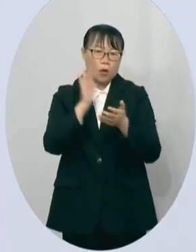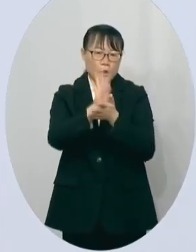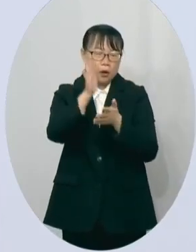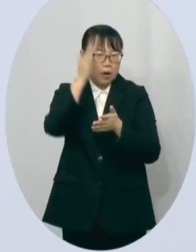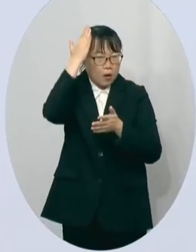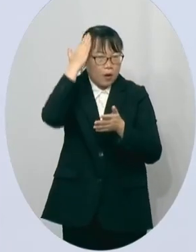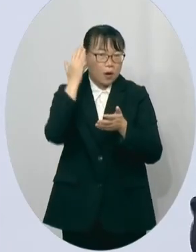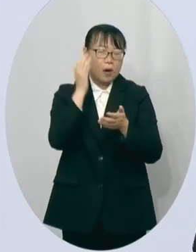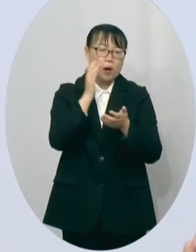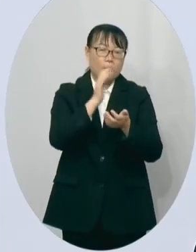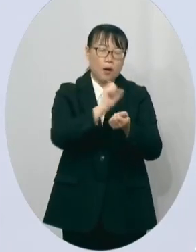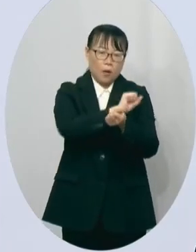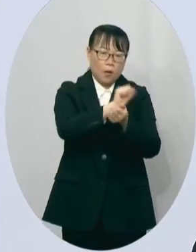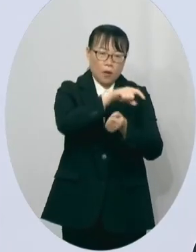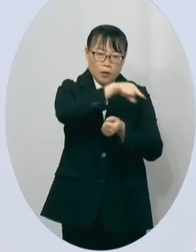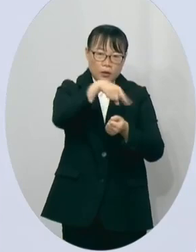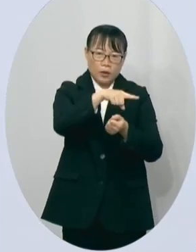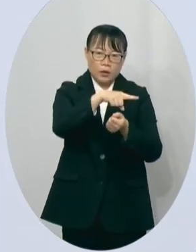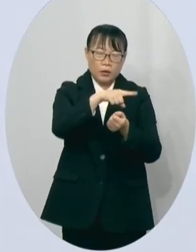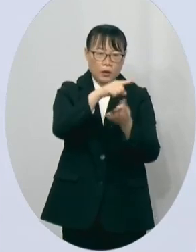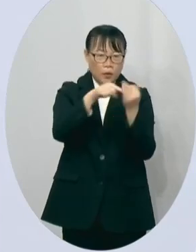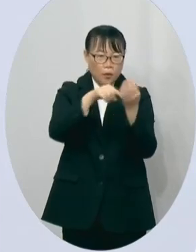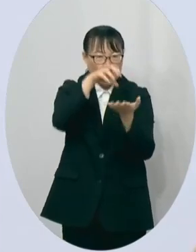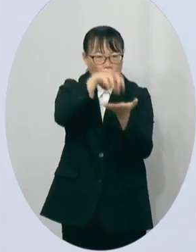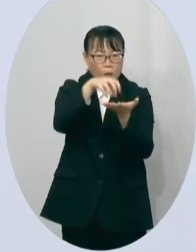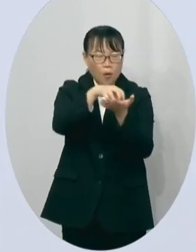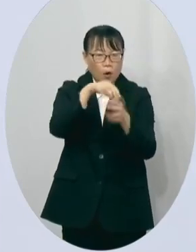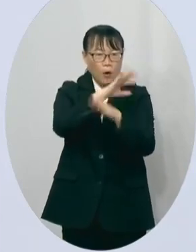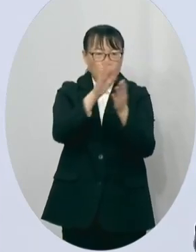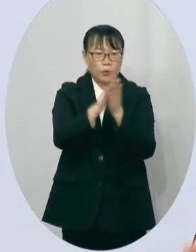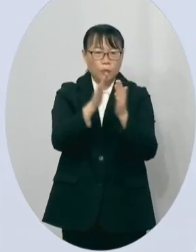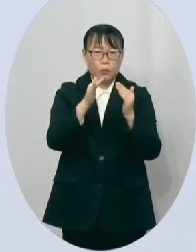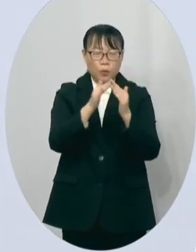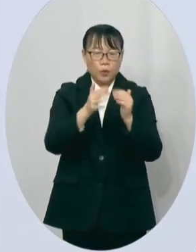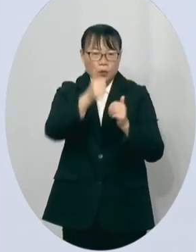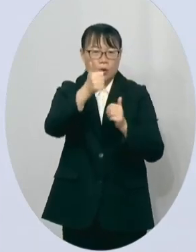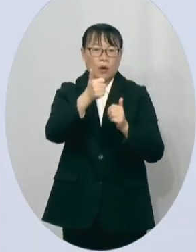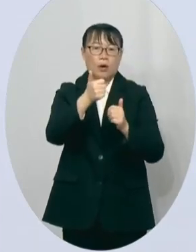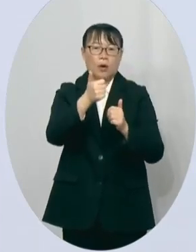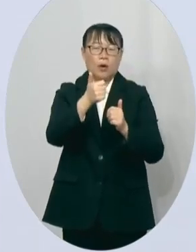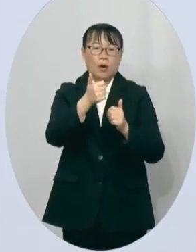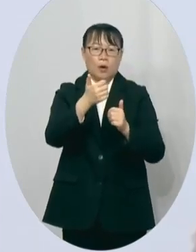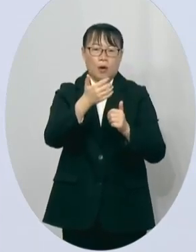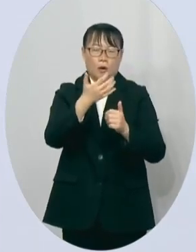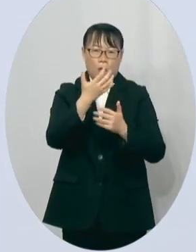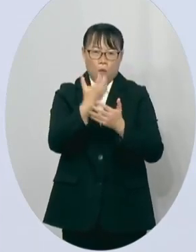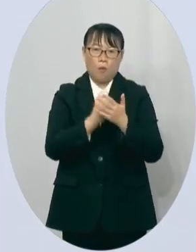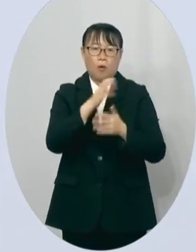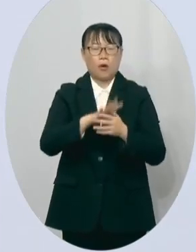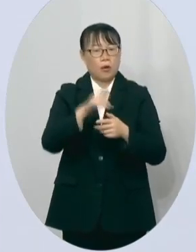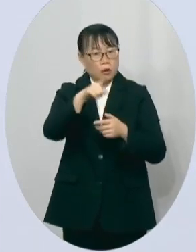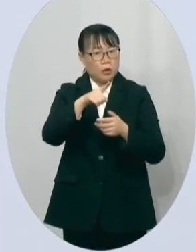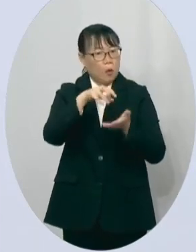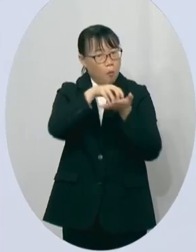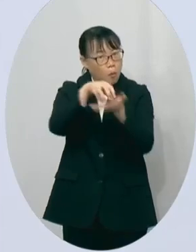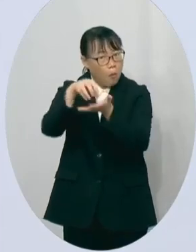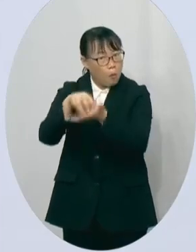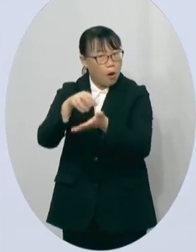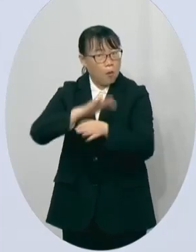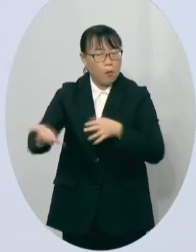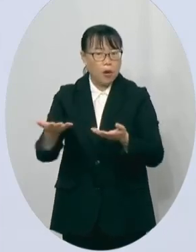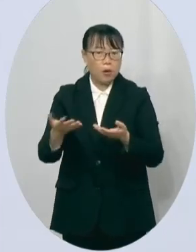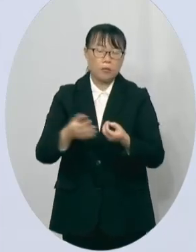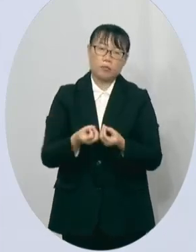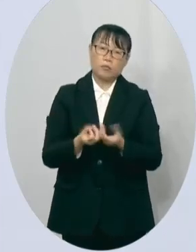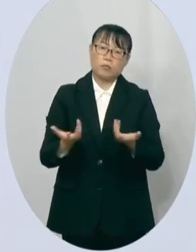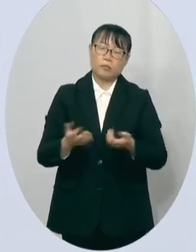十几张的建造在市长的手上那卢市长不知道吗他会轻易的发吗好 那为什么蔡其